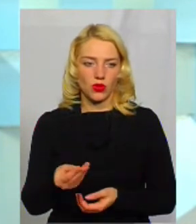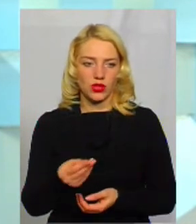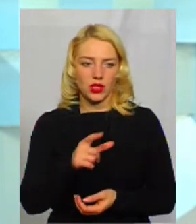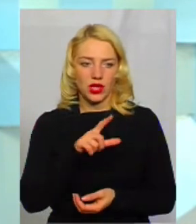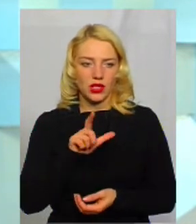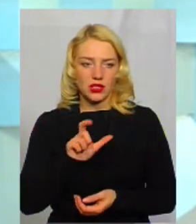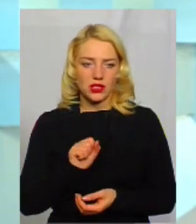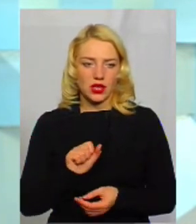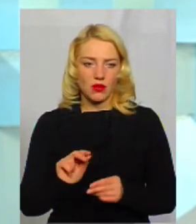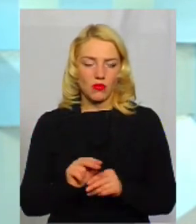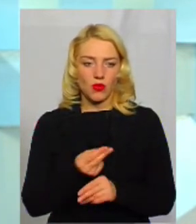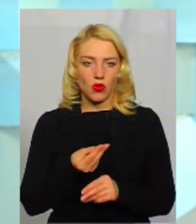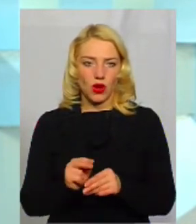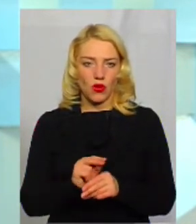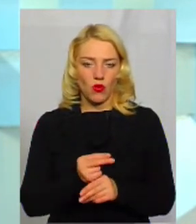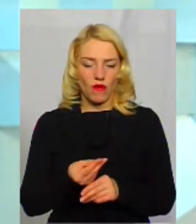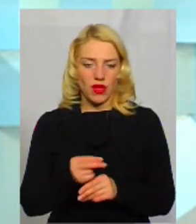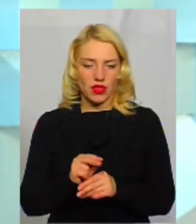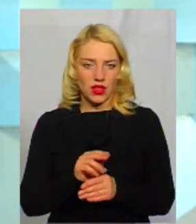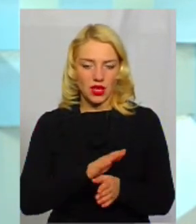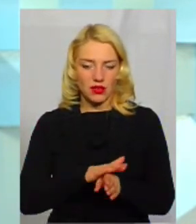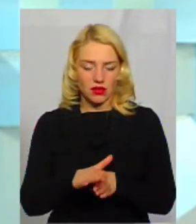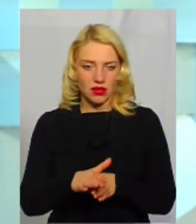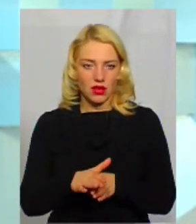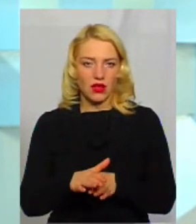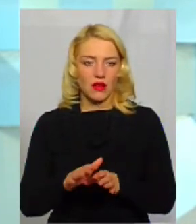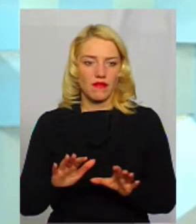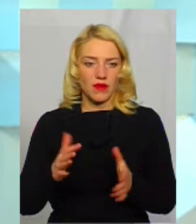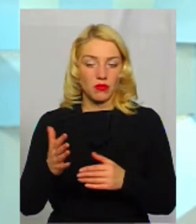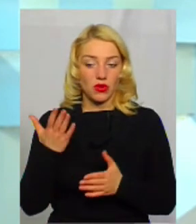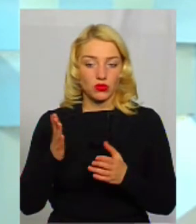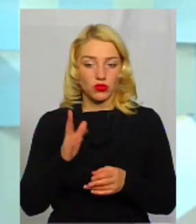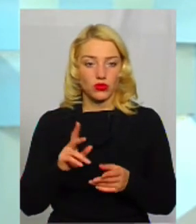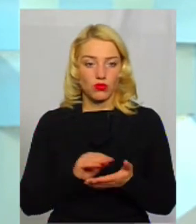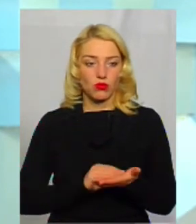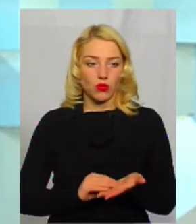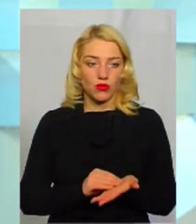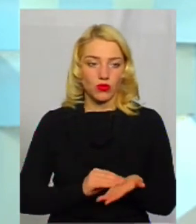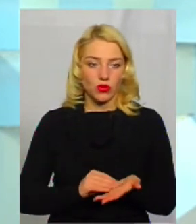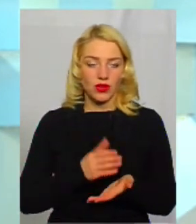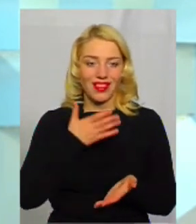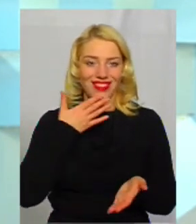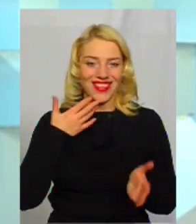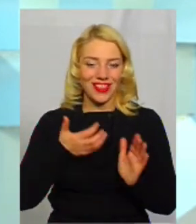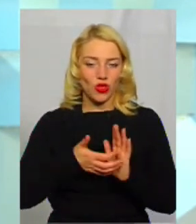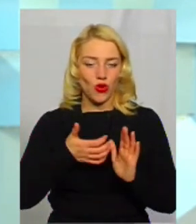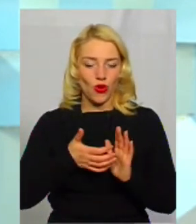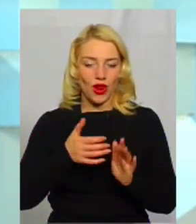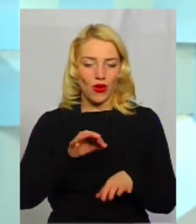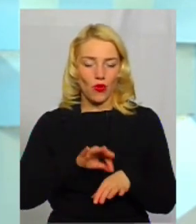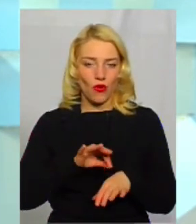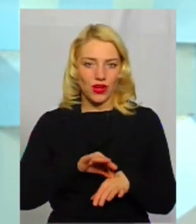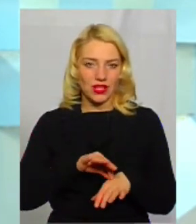за пролікований випадок. Чи якщо будуть повторні, повторні, недоліковані хворі або